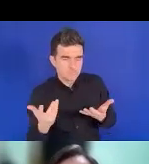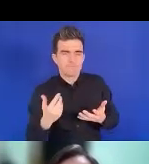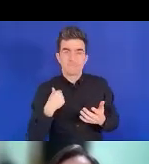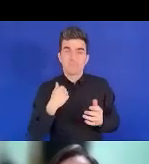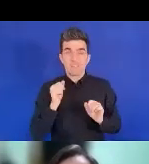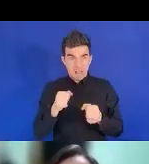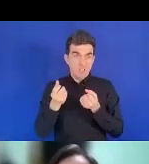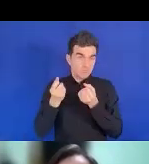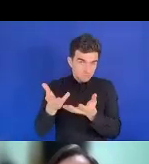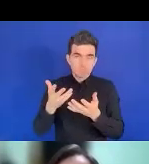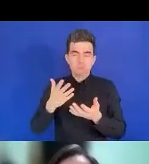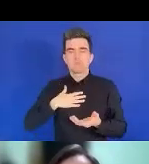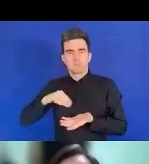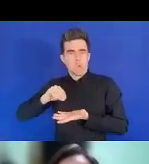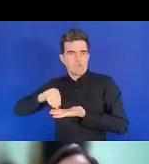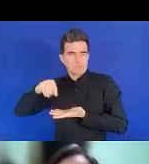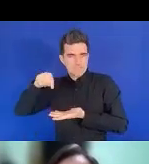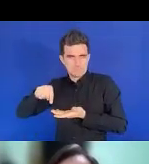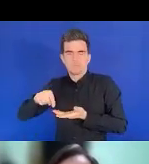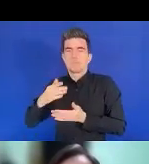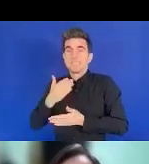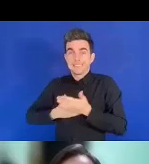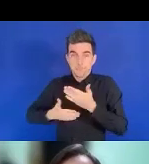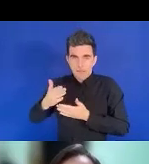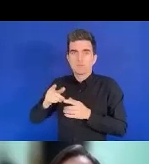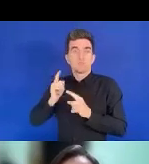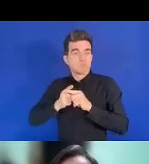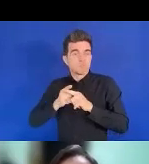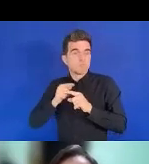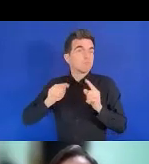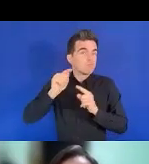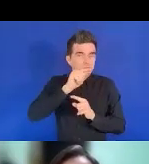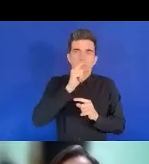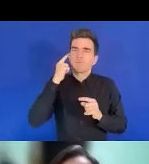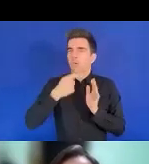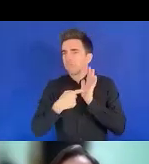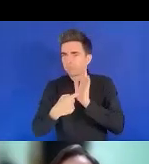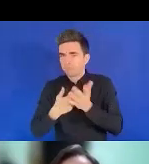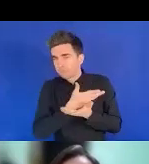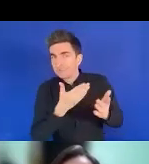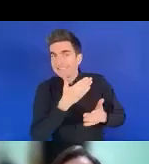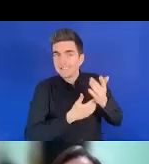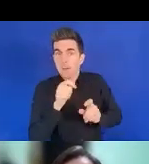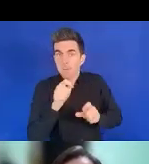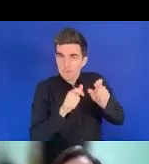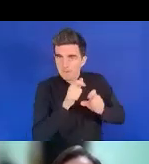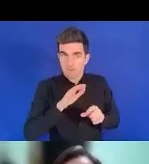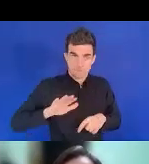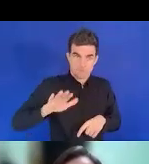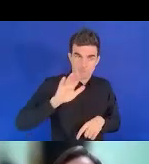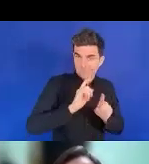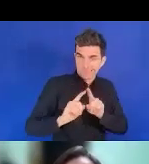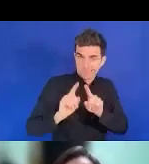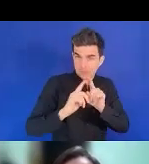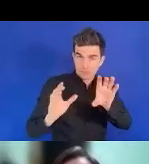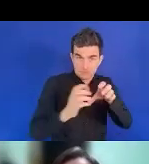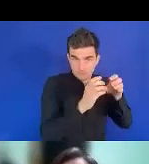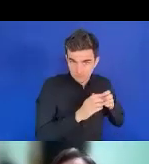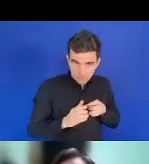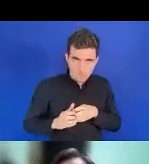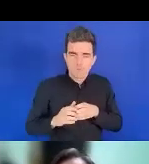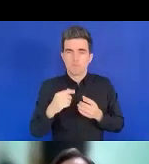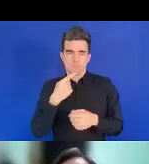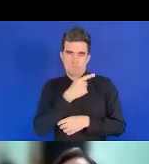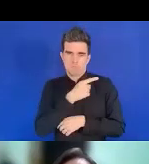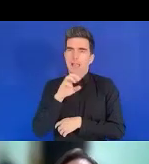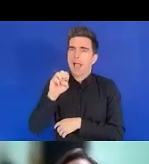handicapées dans la réalisation ou bien dans l'exécution du tableau de bord. Trancellement, il faut communiquer les résultats